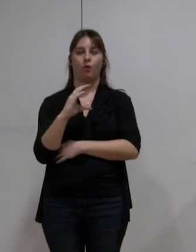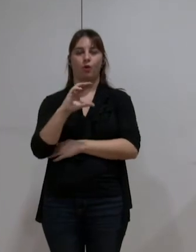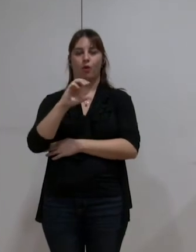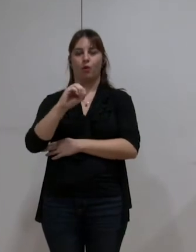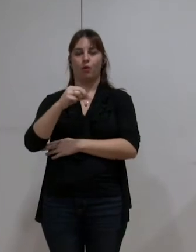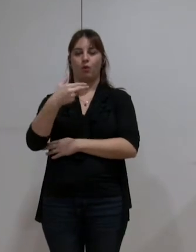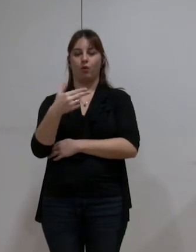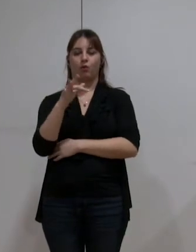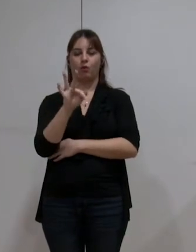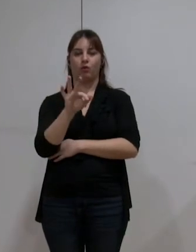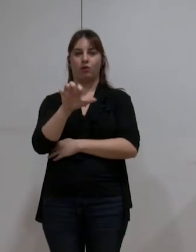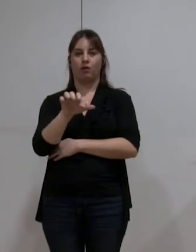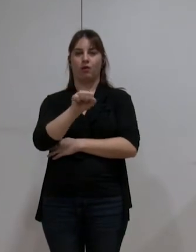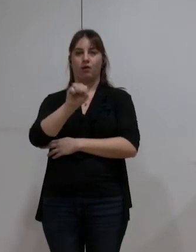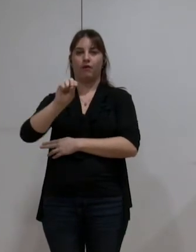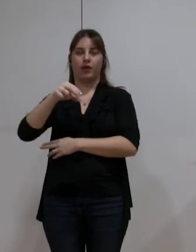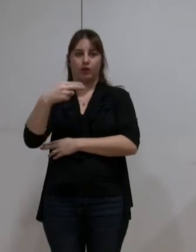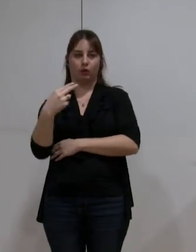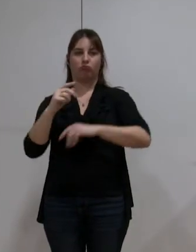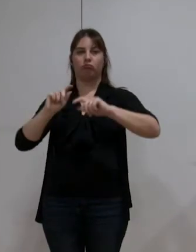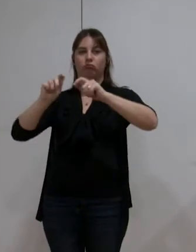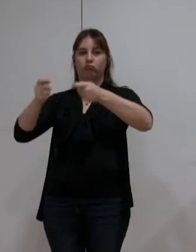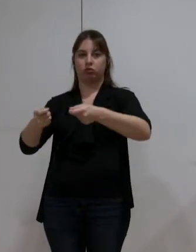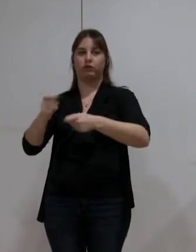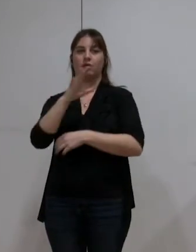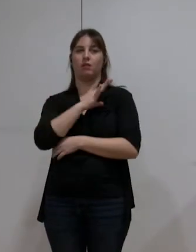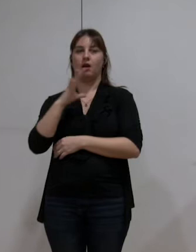Fabien Malbet donne pouvoir à M. Marguet jusqu'à son arrivée.